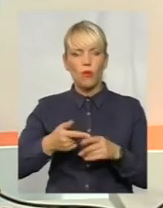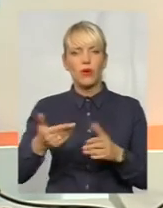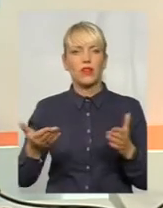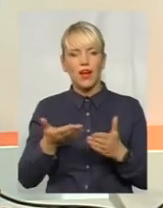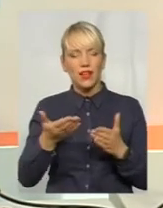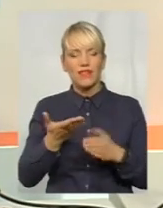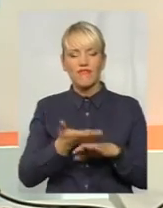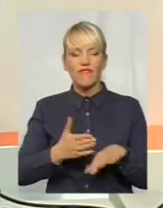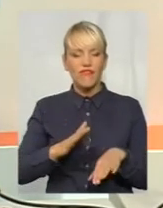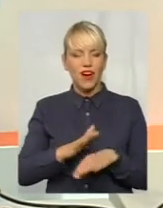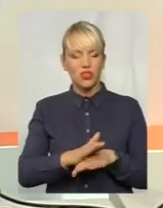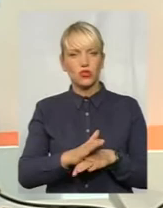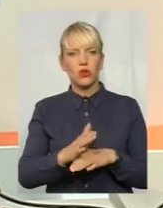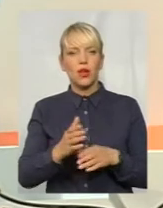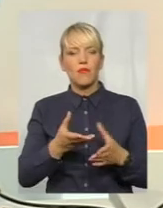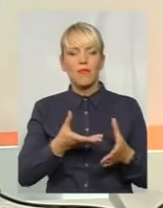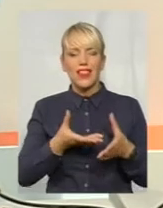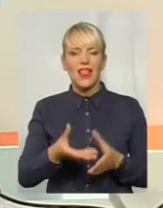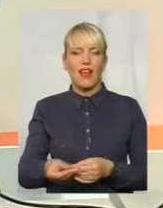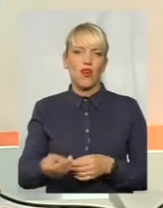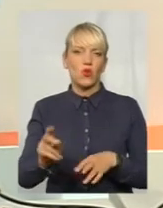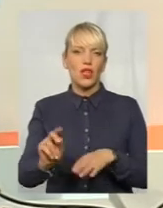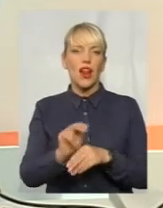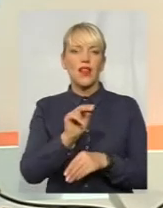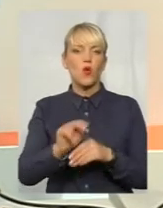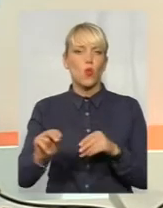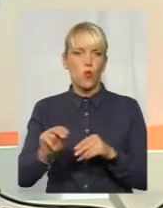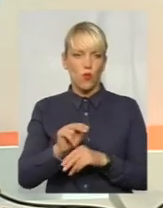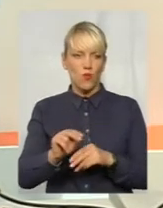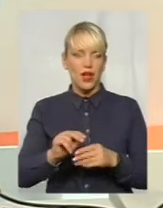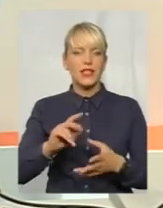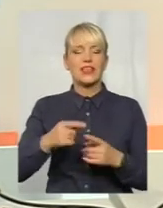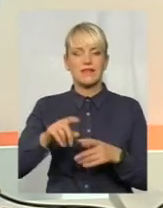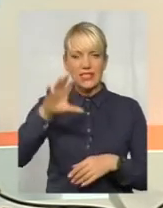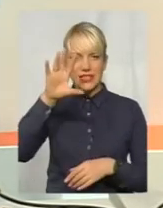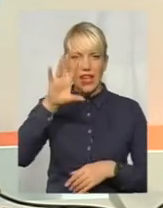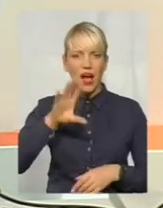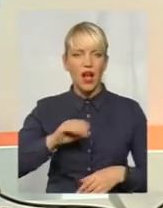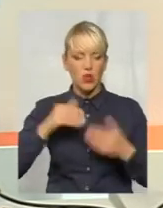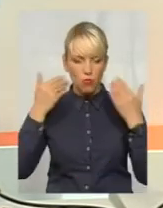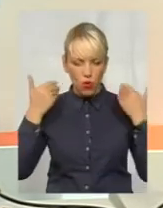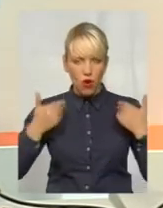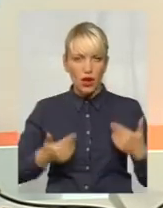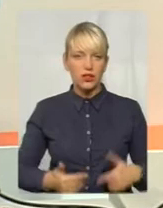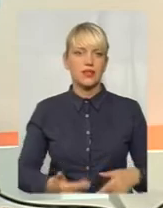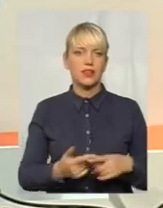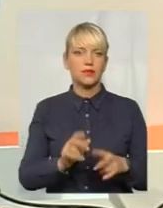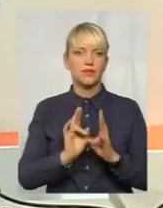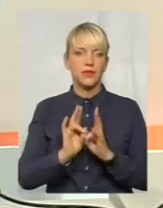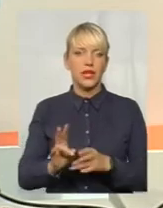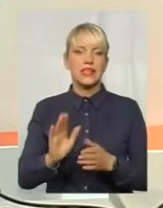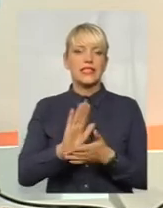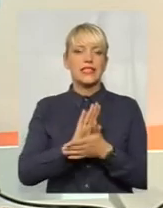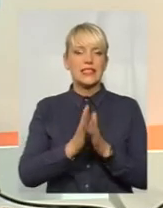лікуванню. І загальне ураження організму, можемо сказати це так. Стан дівчинки залишається